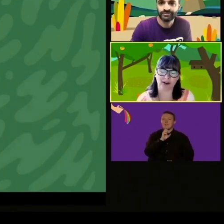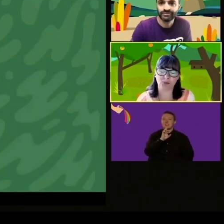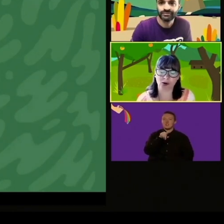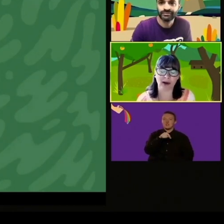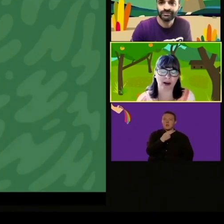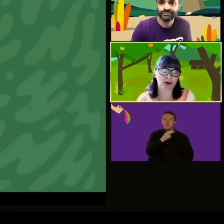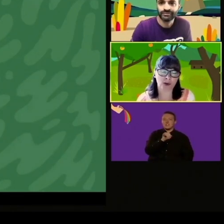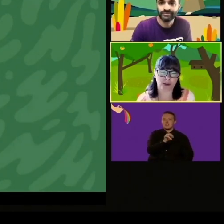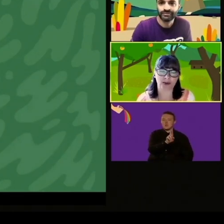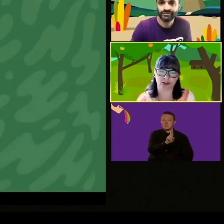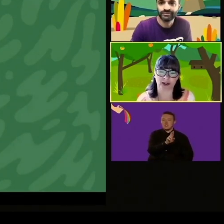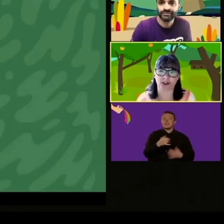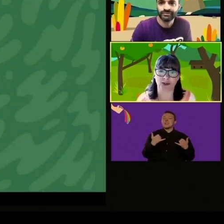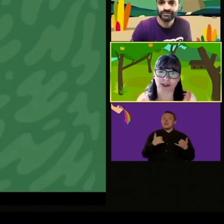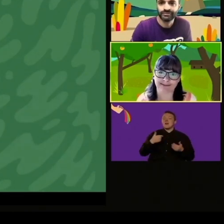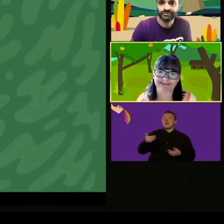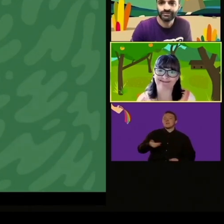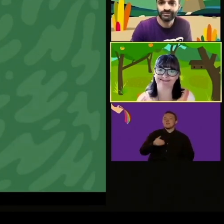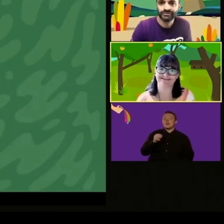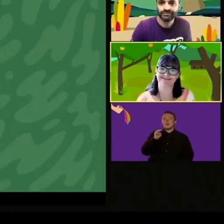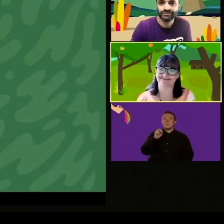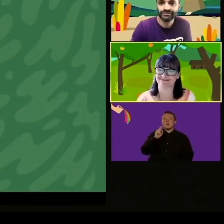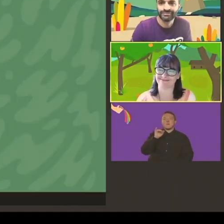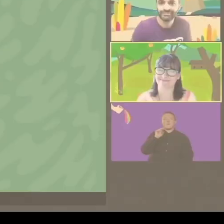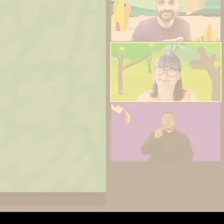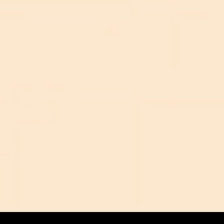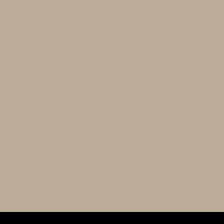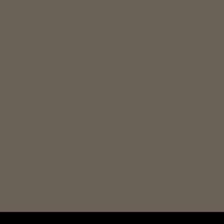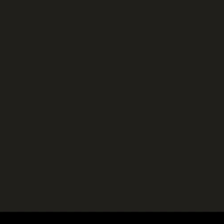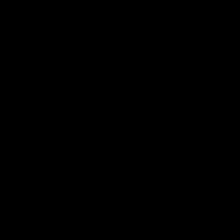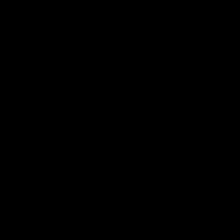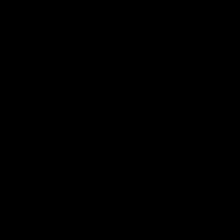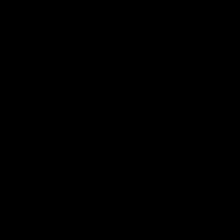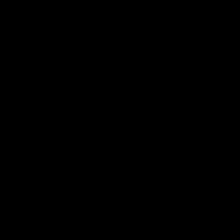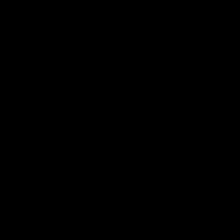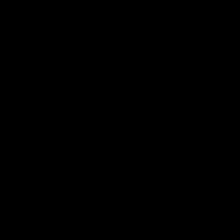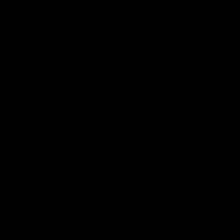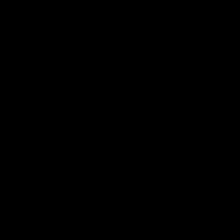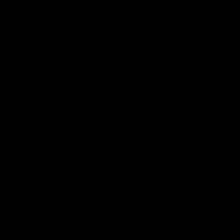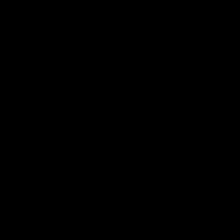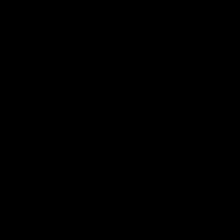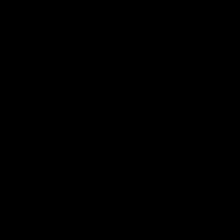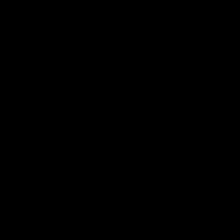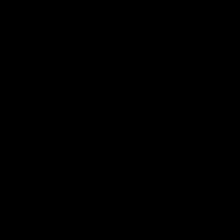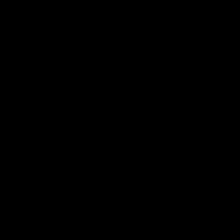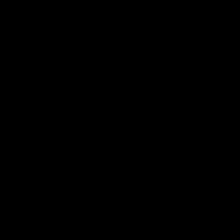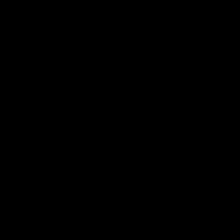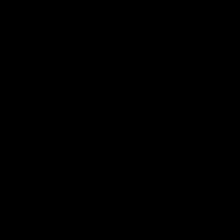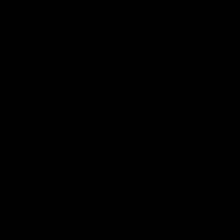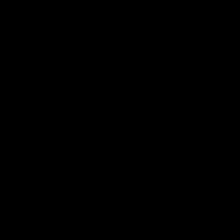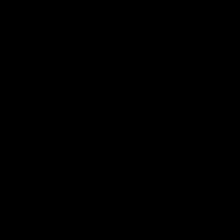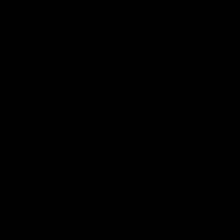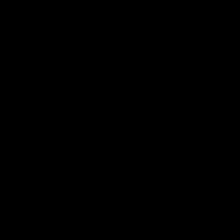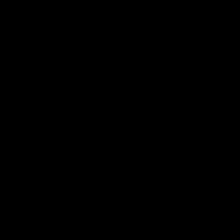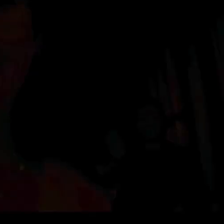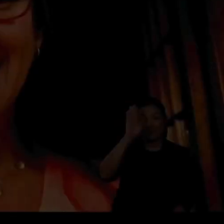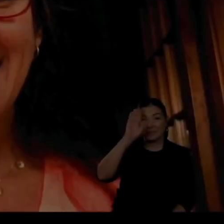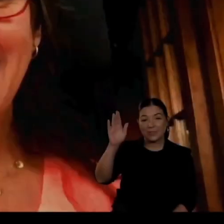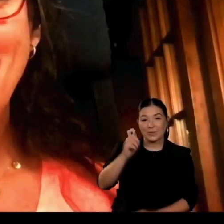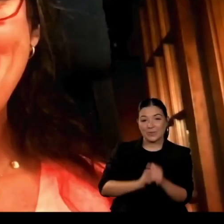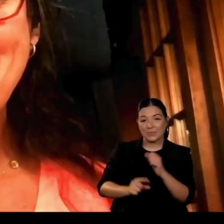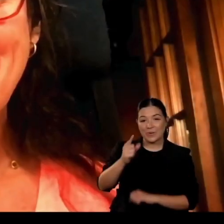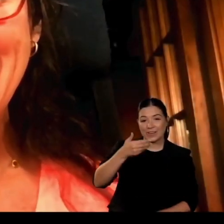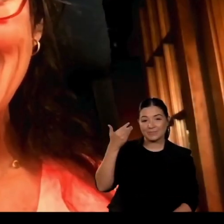Salve a tutti, è interessante stare con voi e poter condividere con voi questa conferenza in modo virtuale con tutto il mondo. Io sono